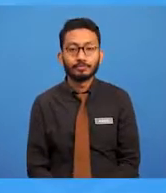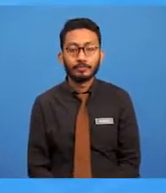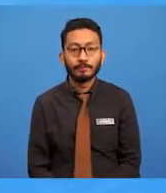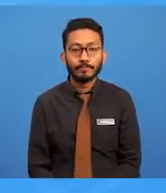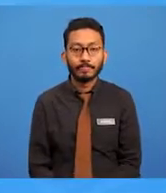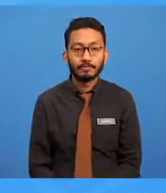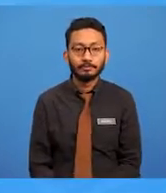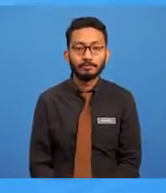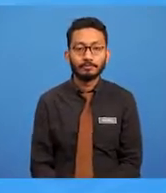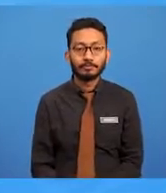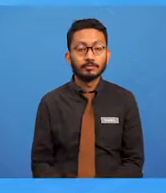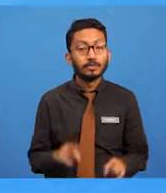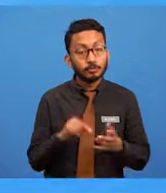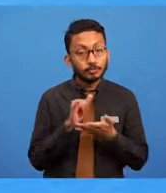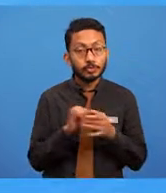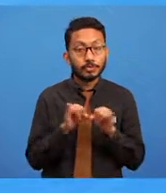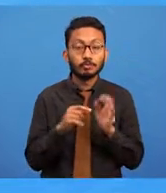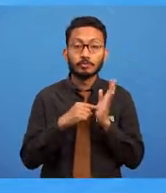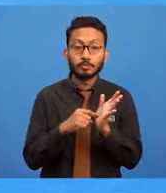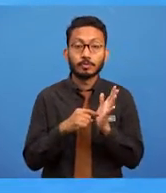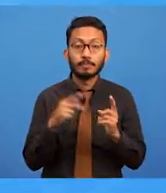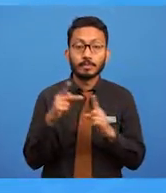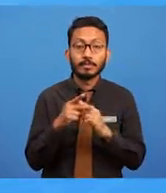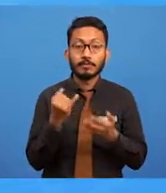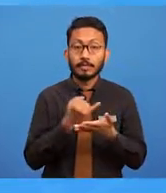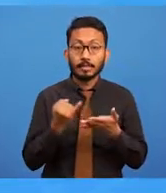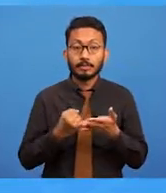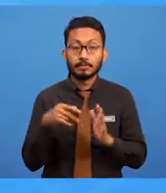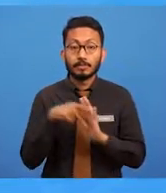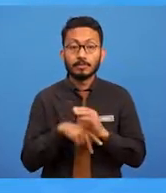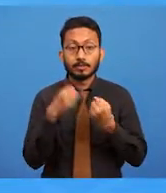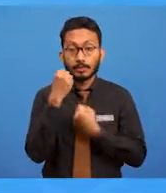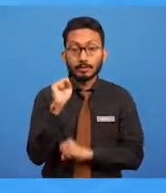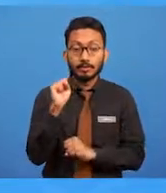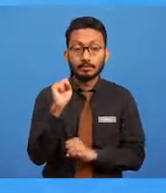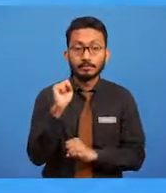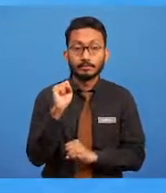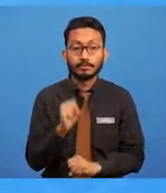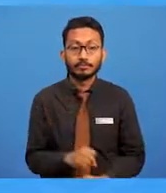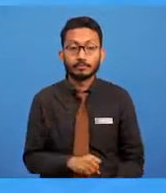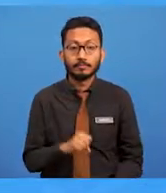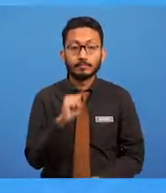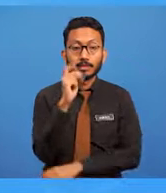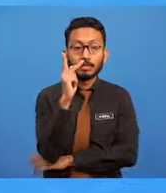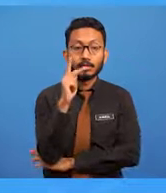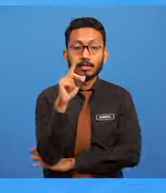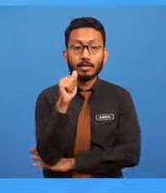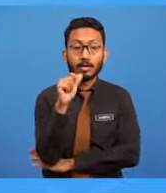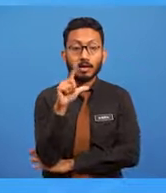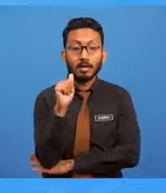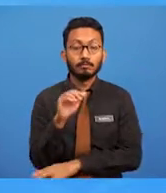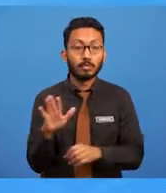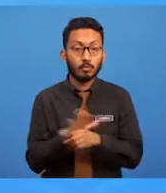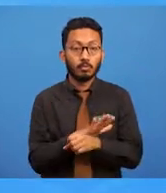ia juga boleh merujuk kepada lukisan persediaan berskala penuh untuk